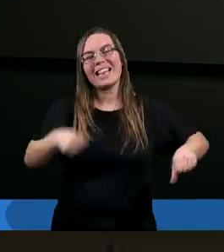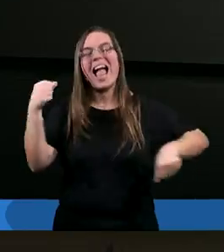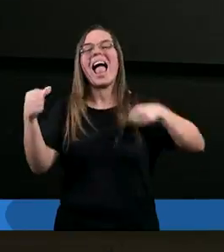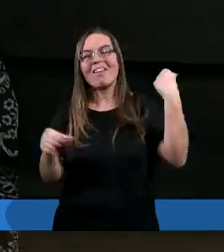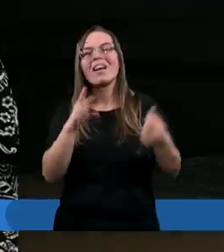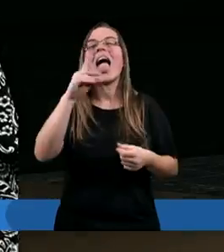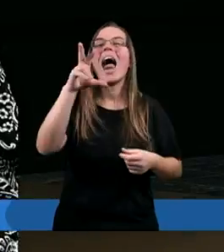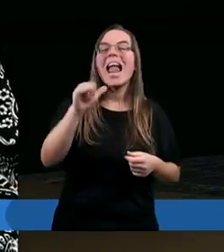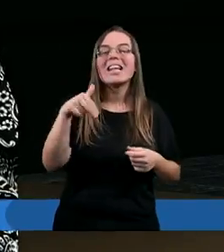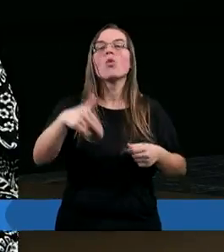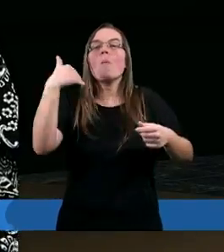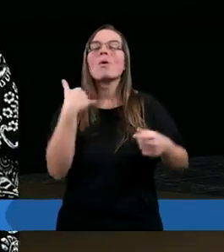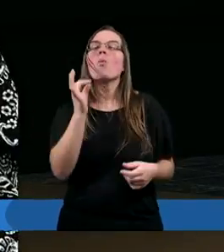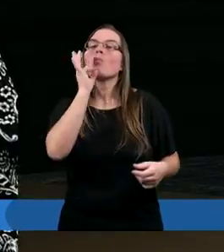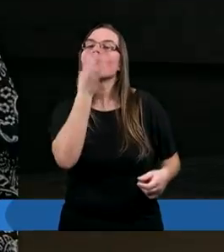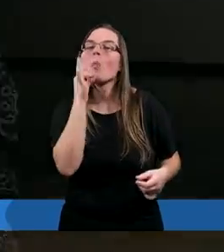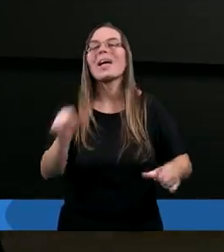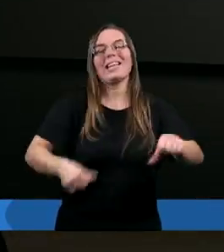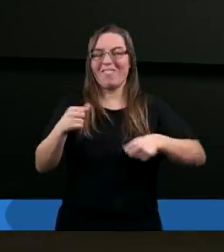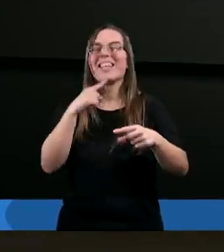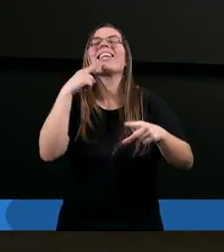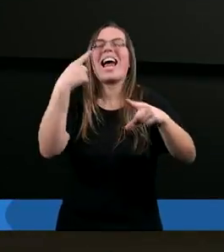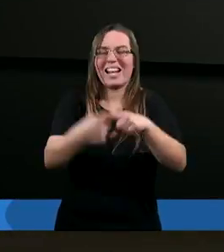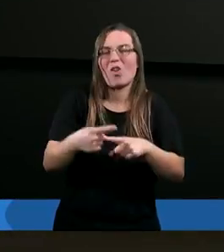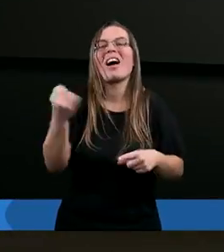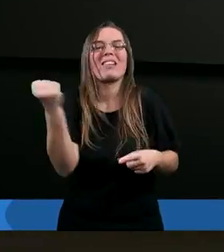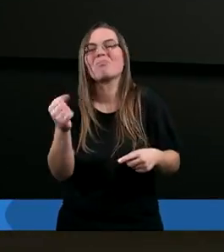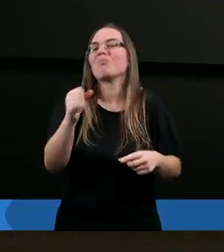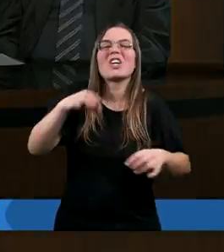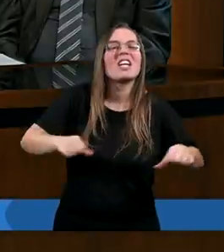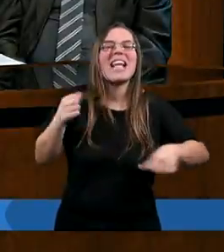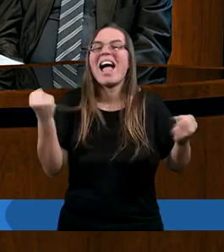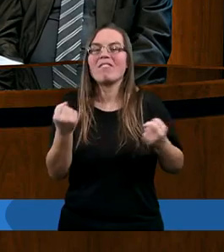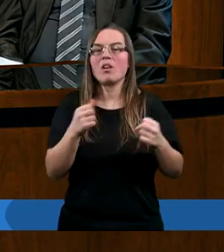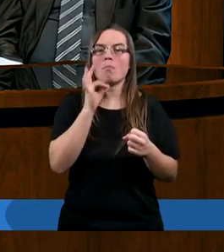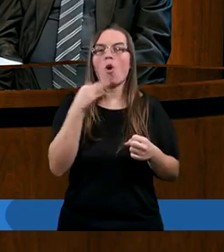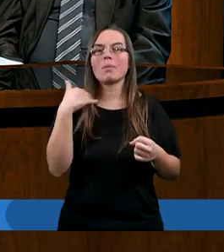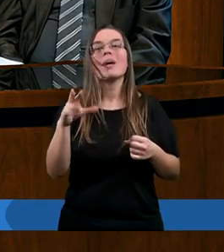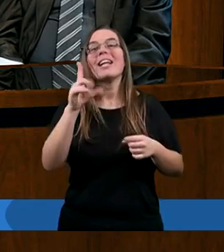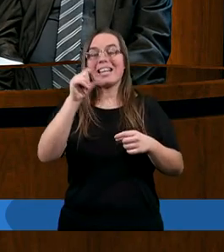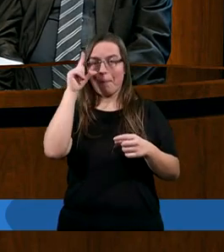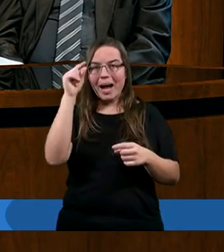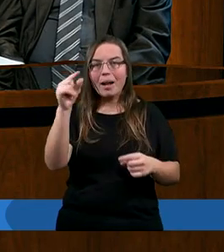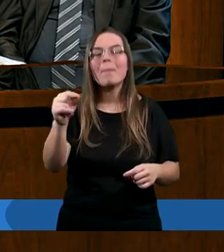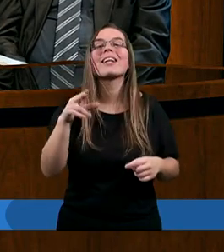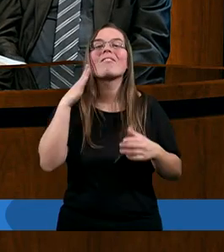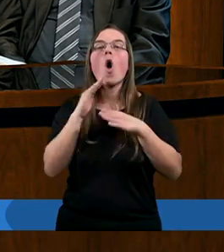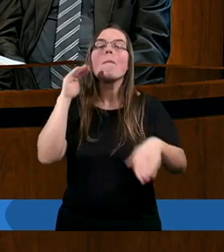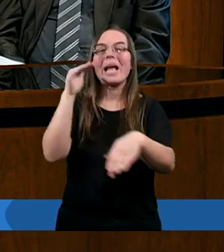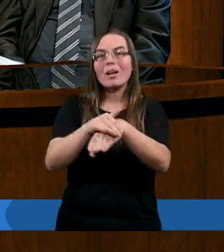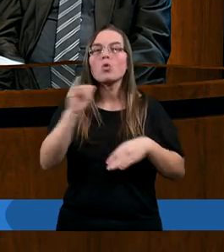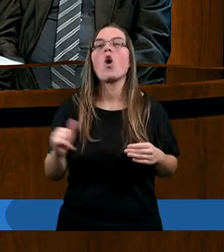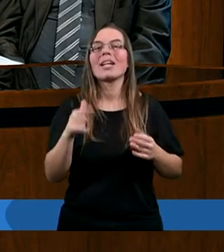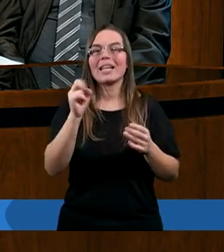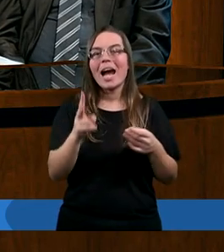Elichu był młody, gniewny. Tak, zdecydowanie. Ale można powiedzieć z perspektywy, że taki obiecujący,